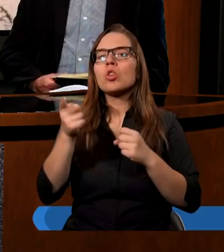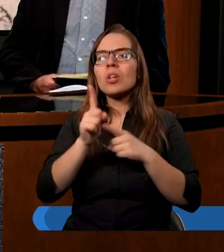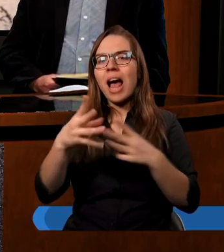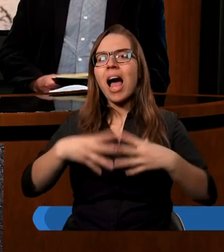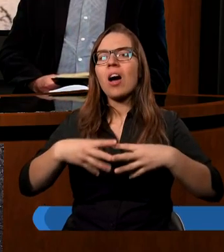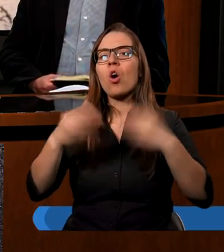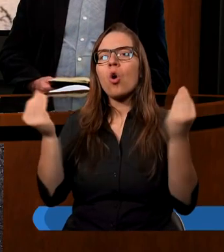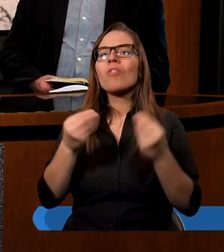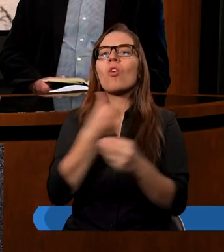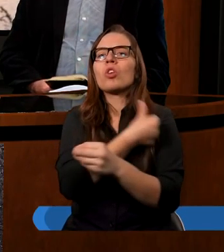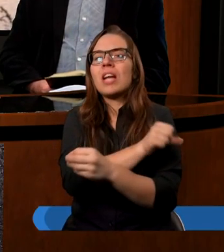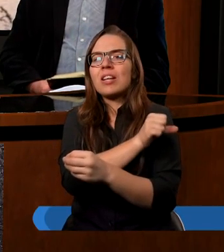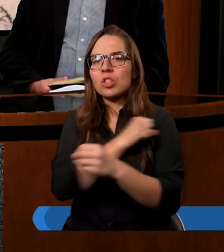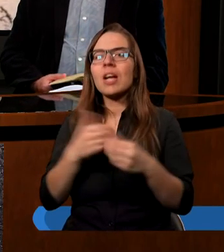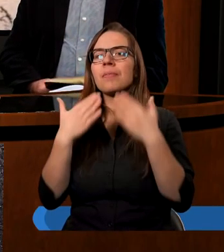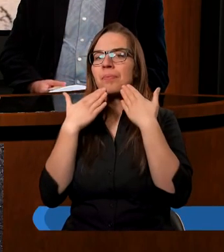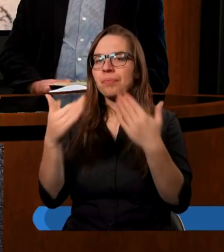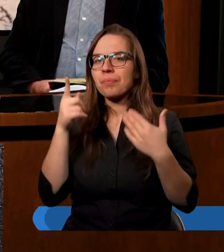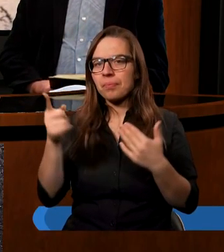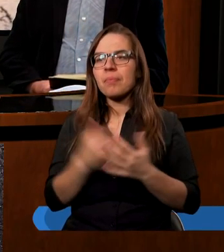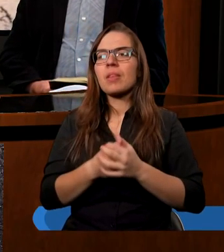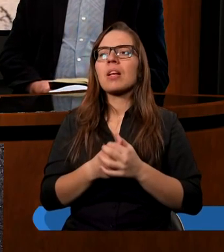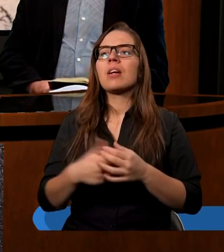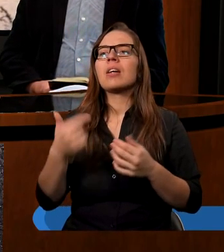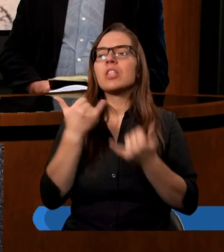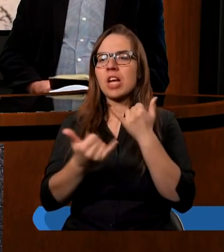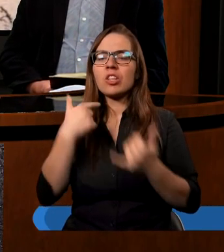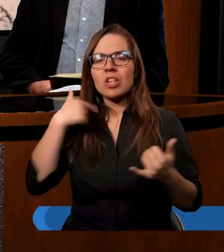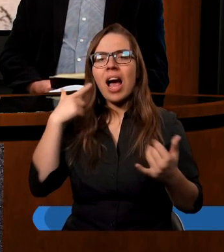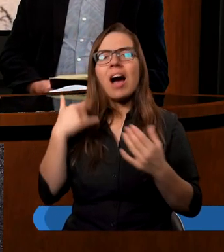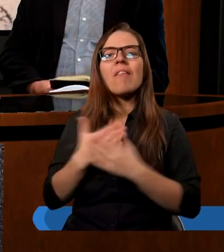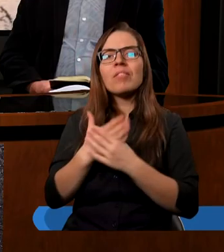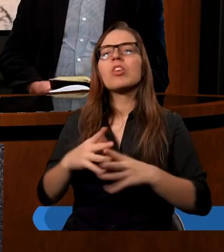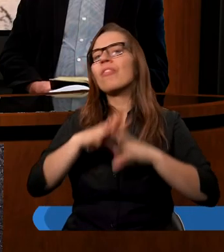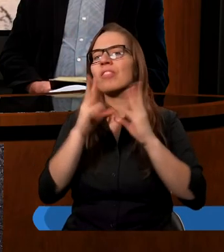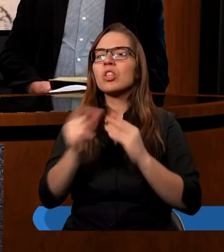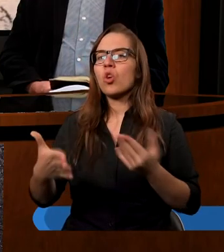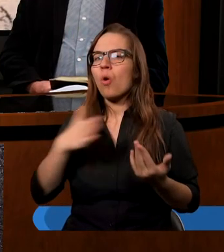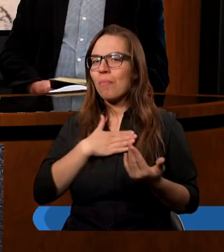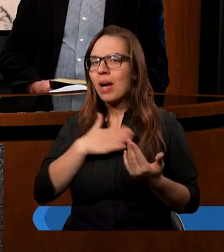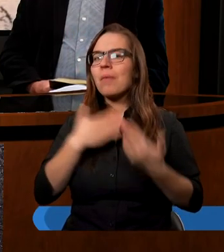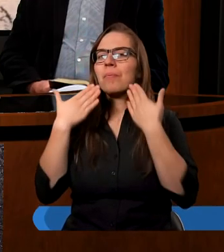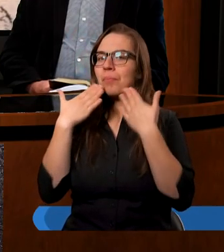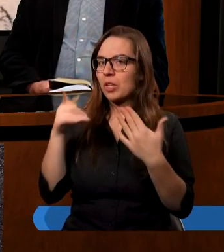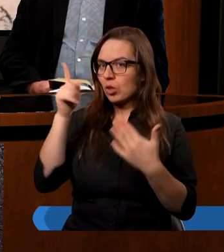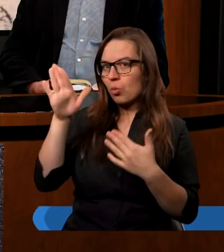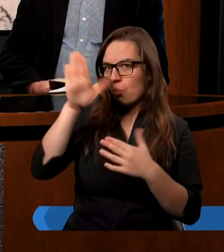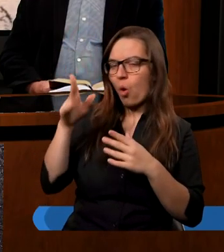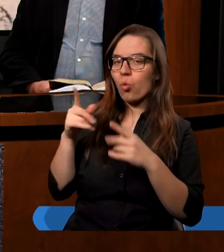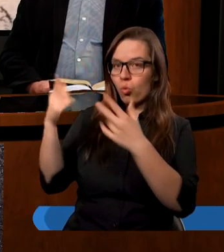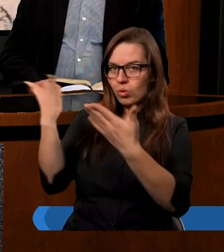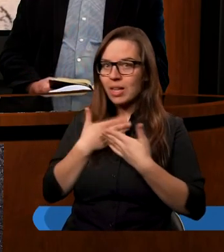rozwoju chrześcijaństwa. Dziękuję bardzo. Tak, Ania? Jeżeli ja wierzę, że wszystko, co mam, to mam dzięki Bogu,